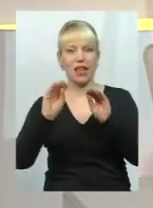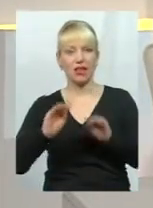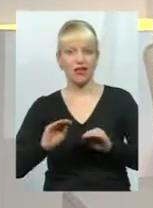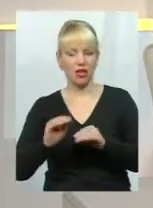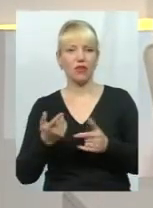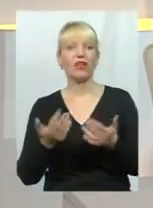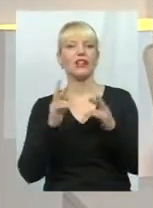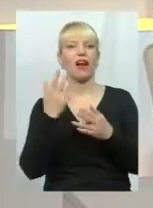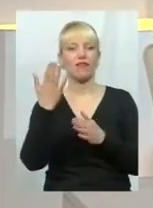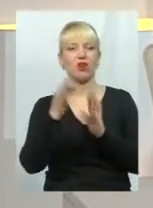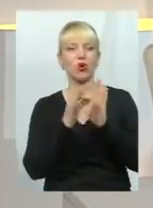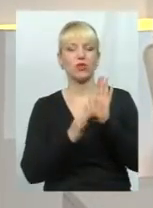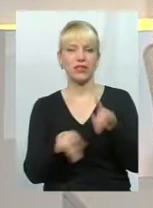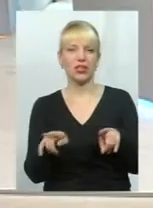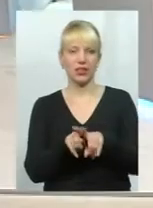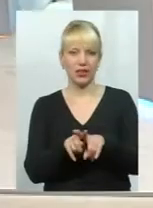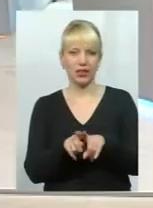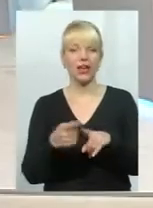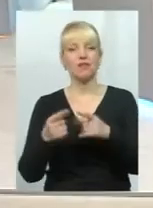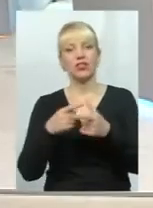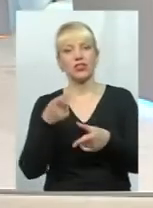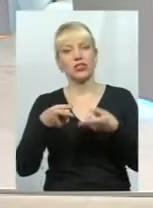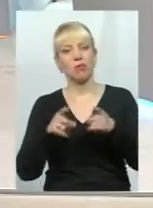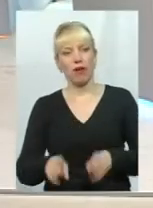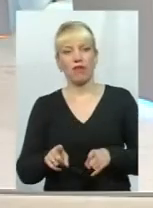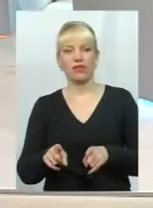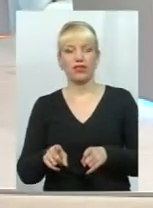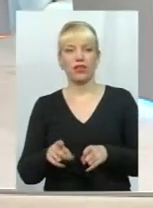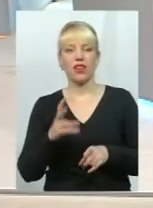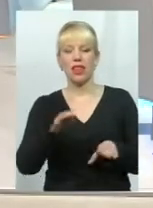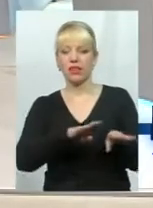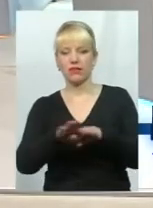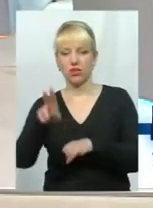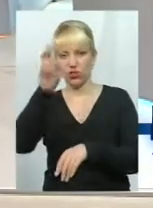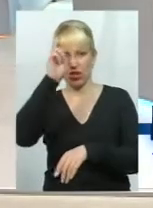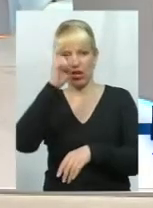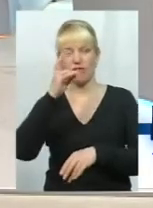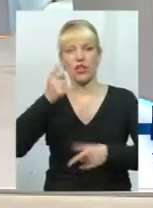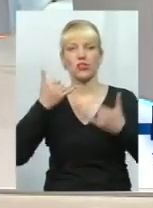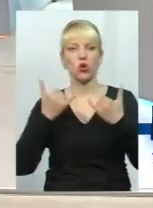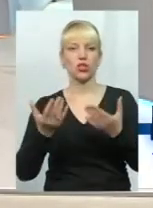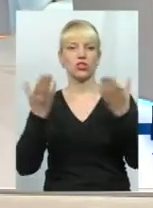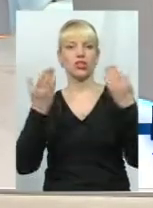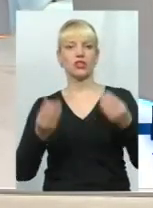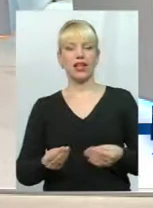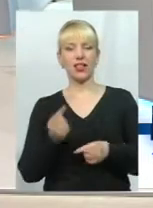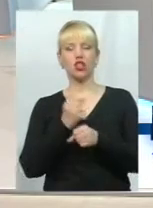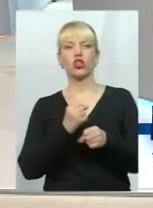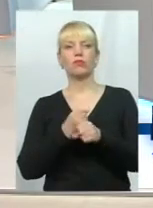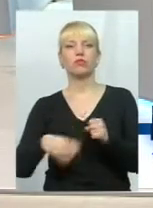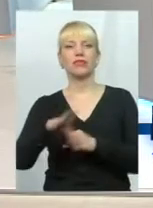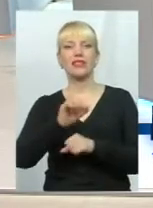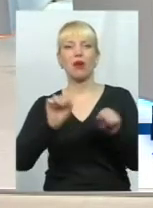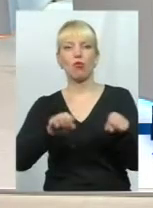Як ви оцінюєте такі речі? Чи справді на рівні держави на сьогоднішній день зроблено все